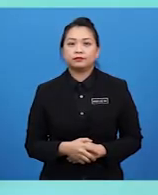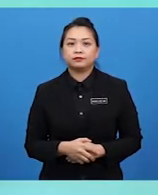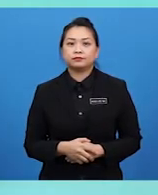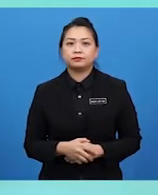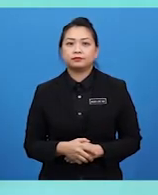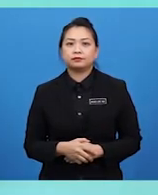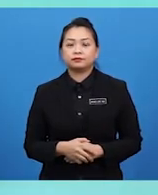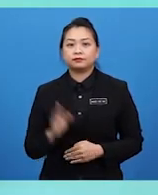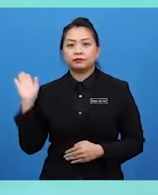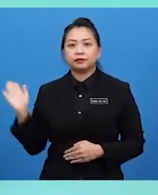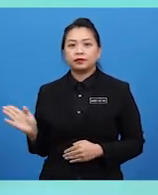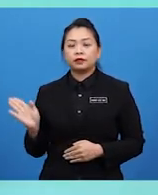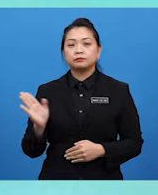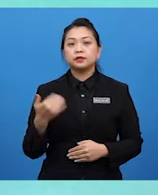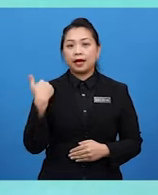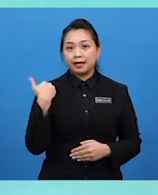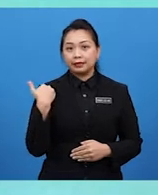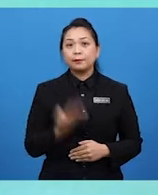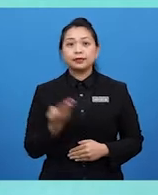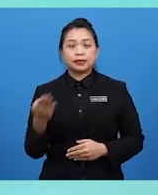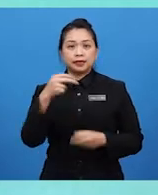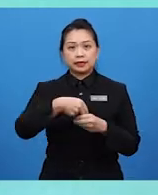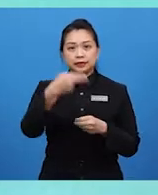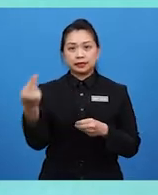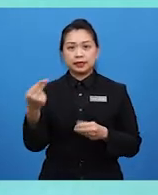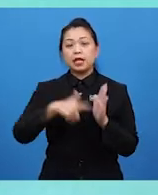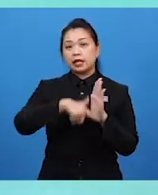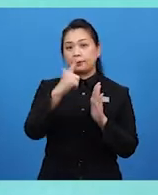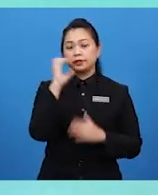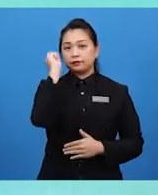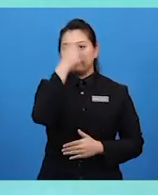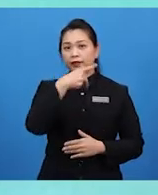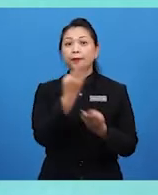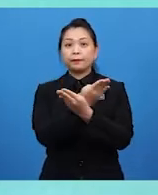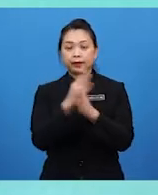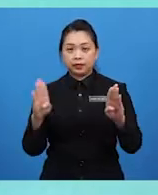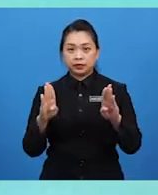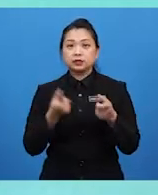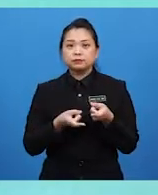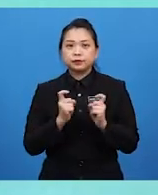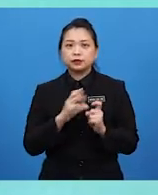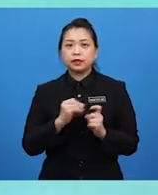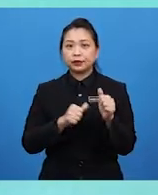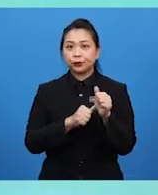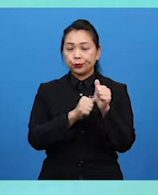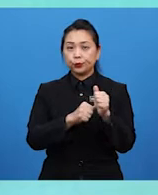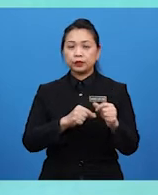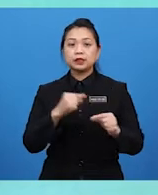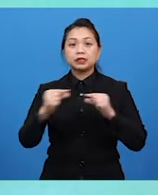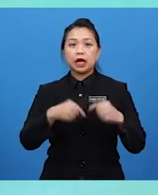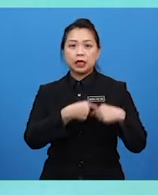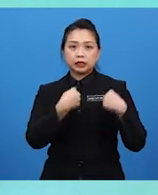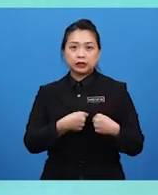Kreativiti ekspresif merupakan benda yang dihasilkan lebih bersifat bebas, spontan dan ikut gerak hati.